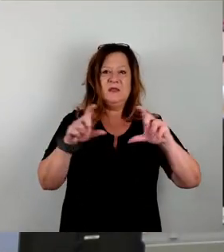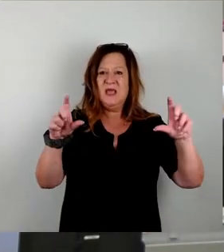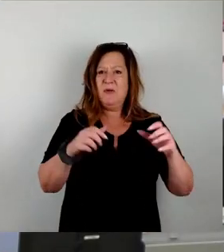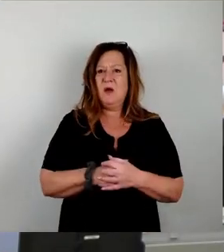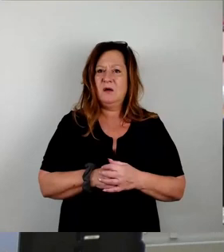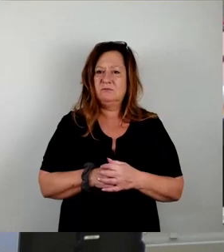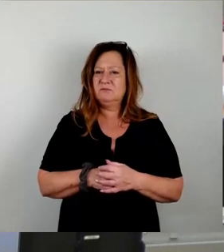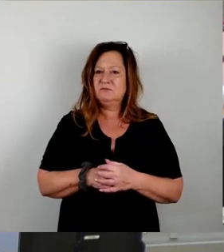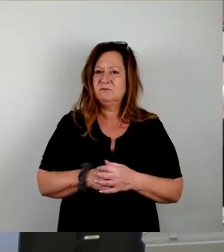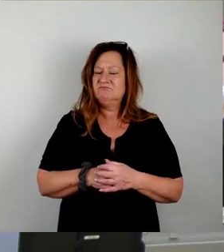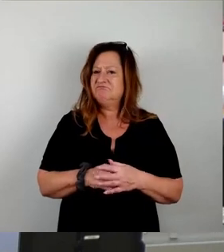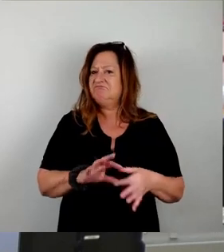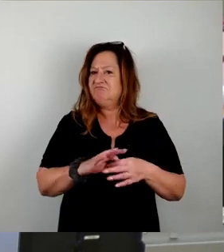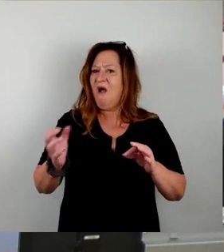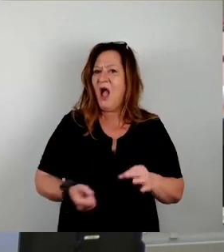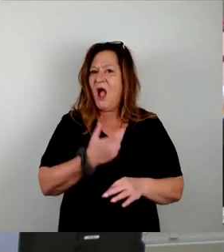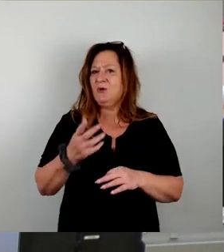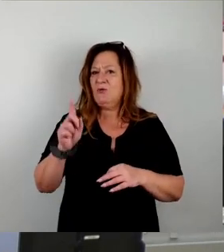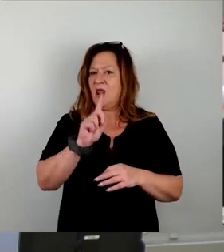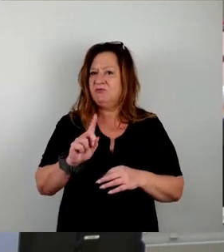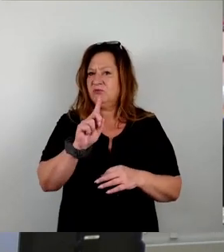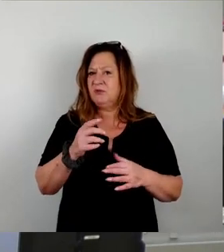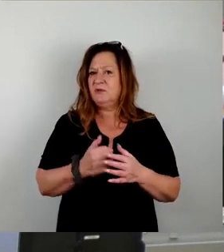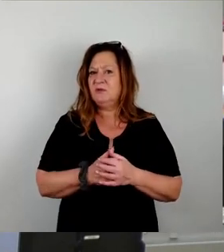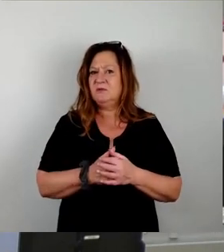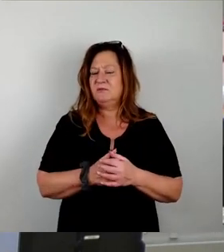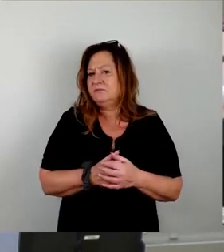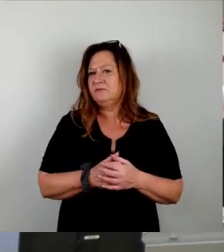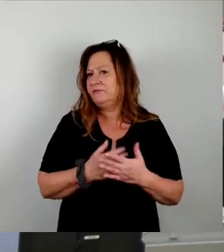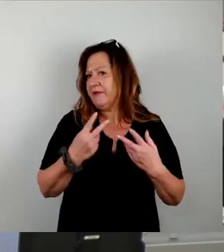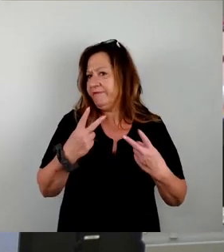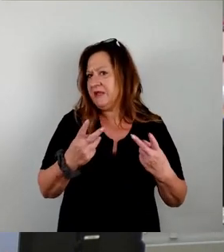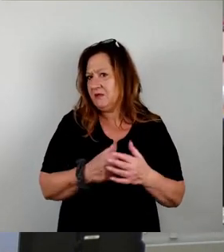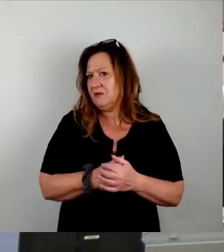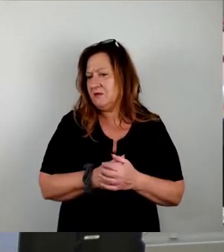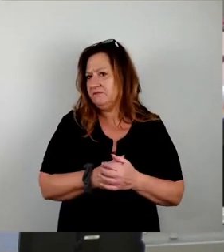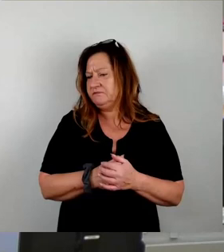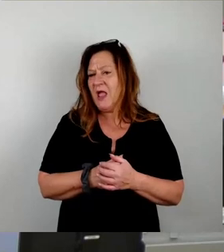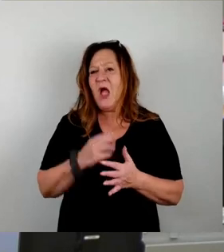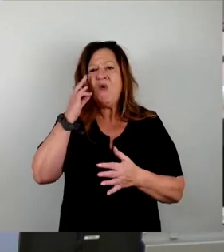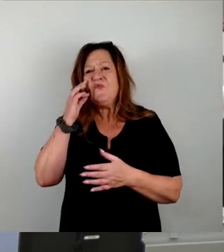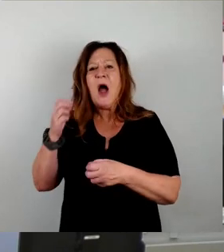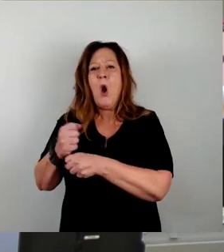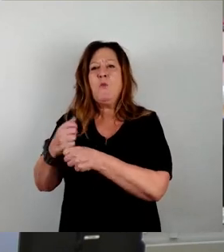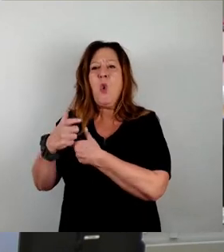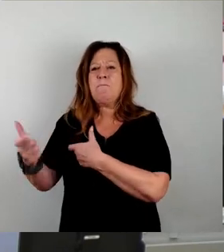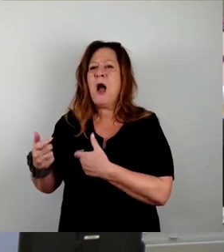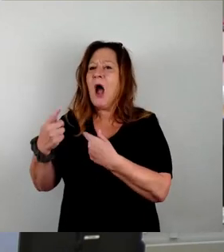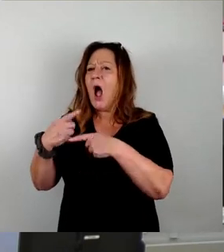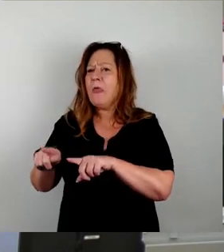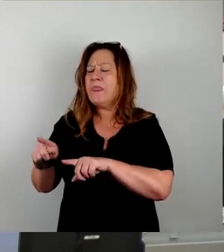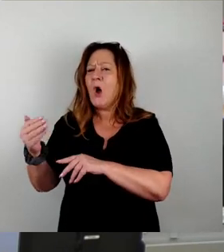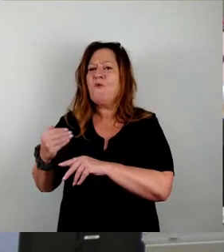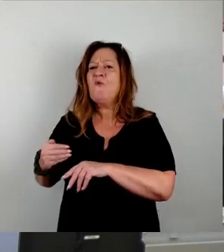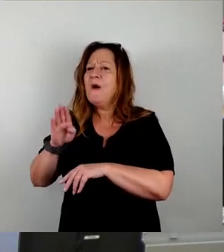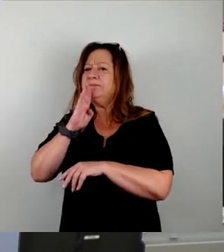behandeln, ist natürlich richtig und anders als Frau Mühlbach und andere Vorredner, glaube ich, ist